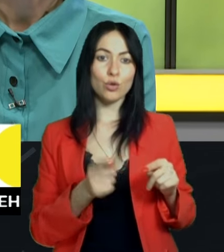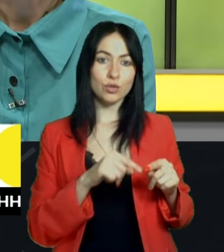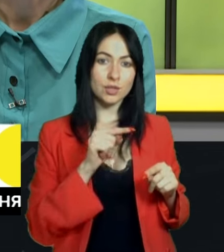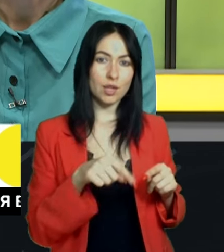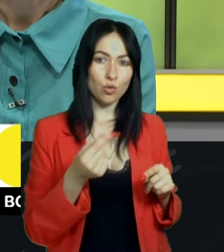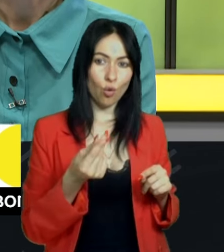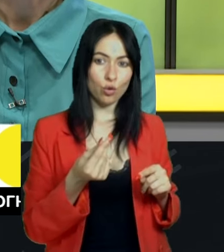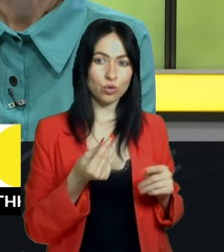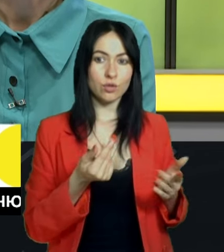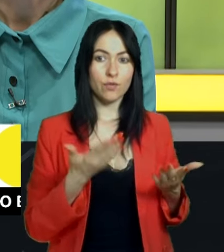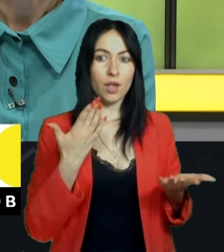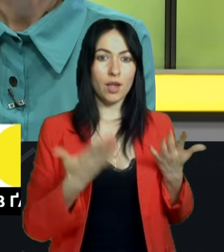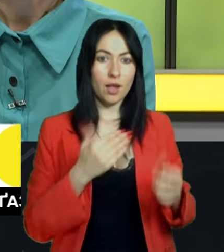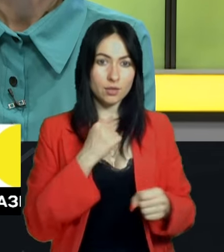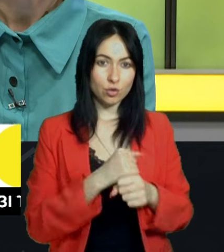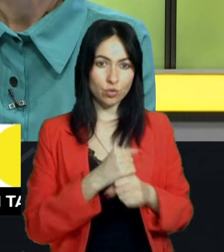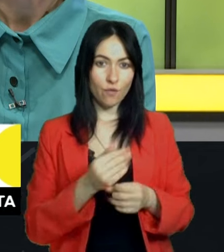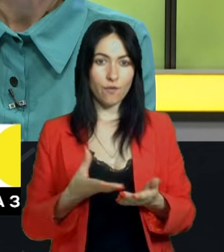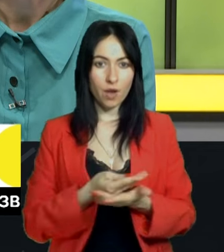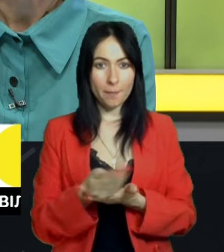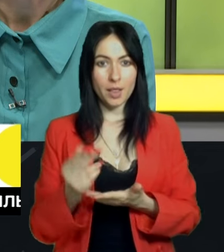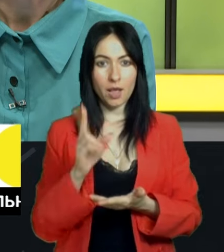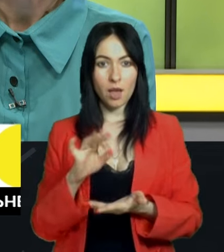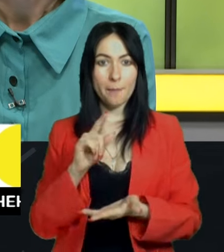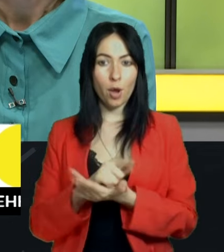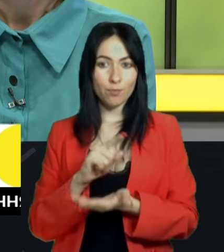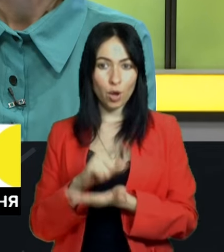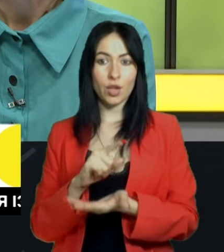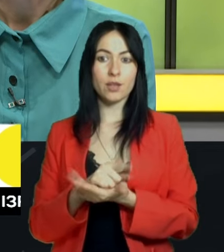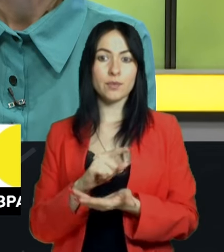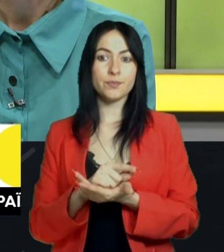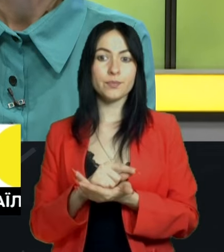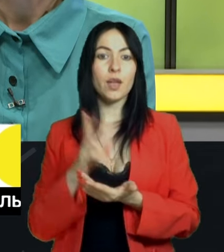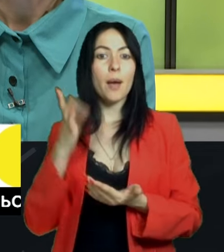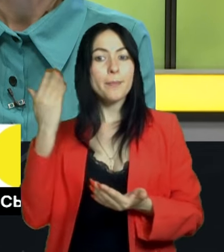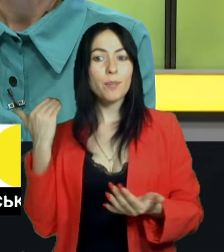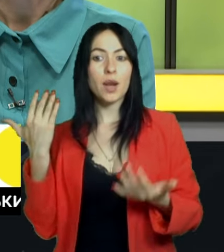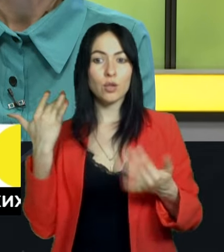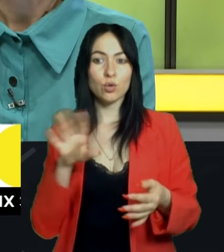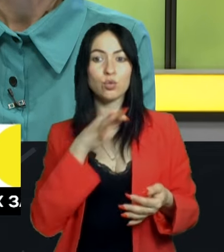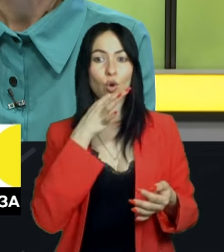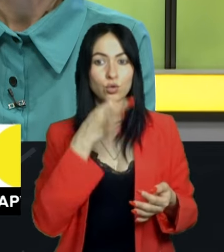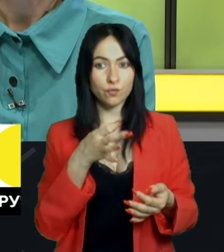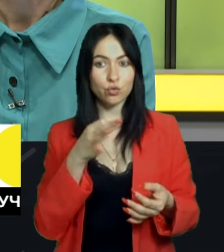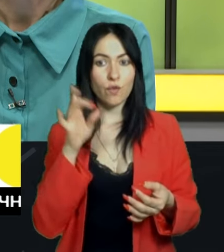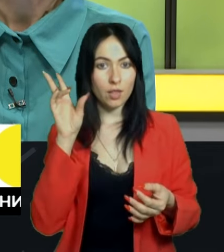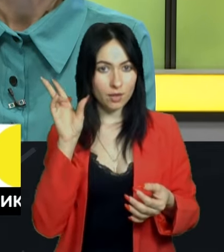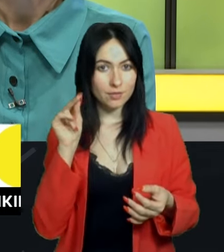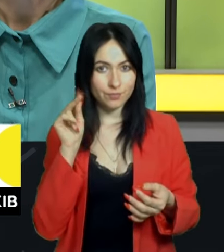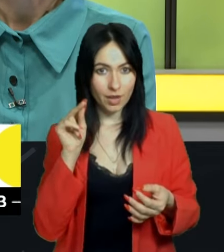здійснювалися виплати по податкам, попередньо вже озвучувалася цифра в